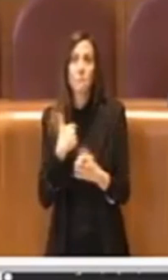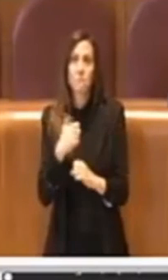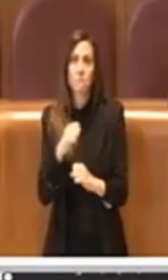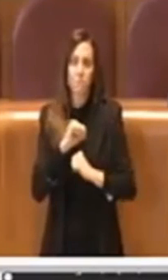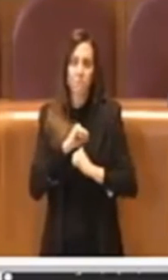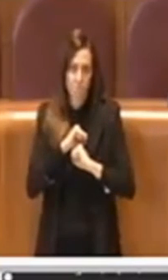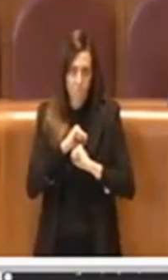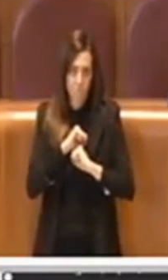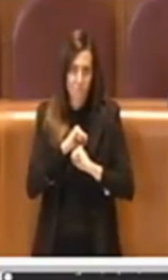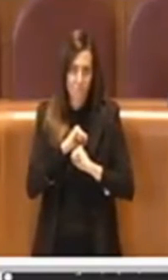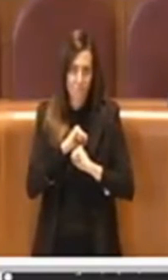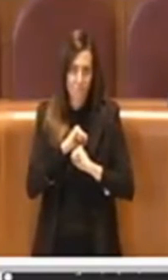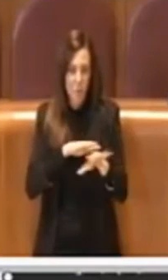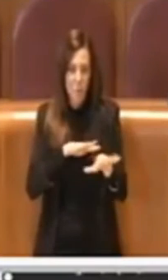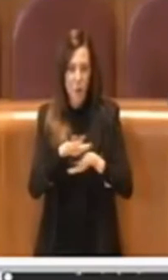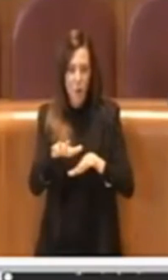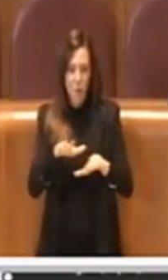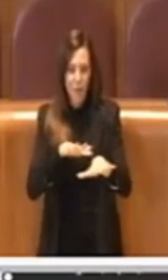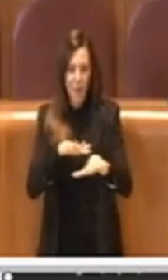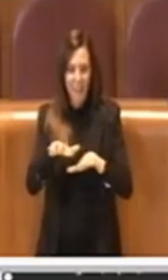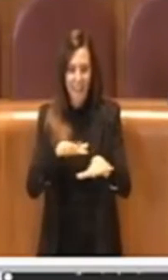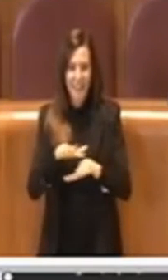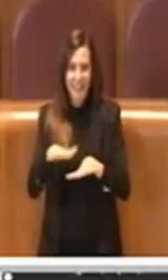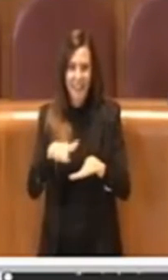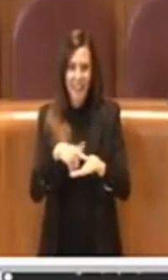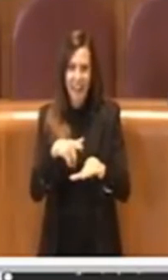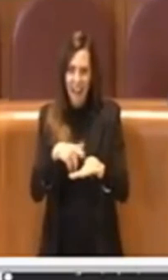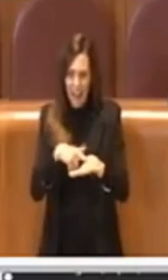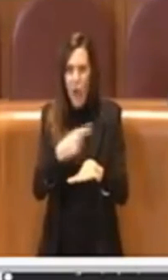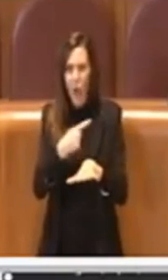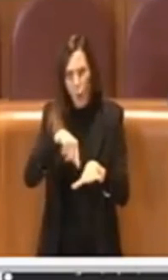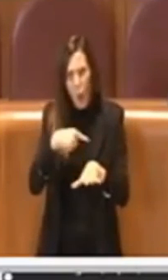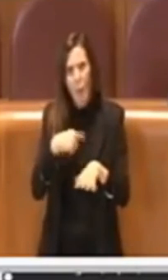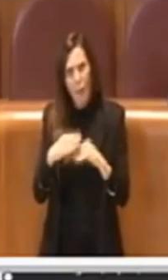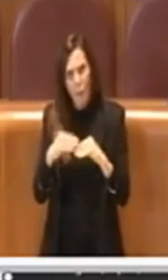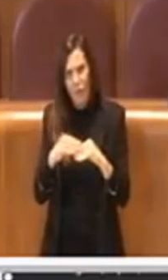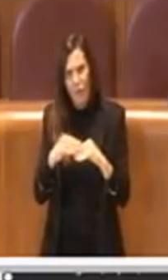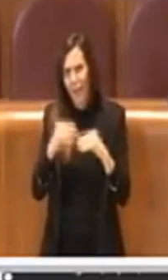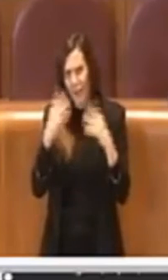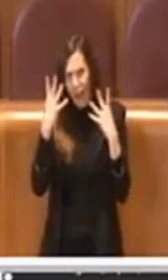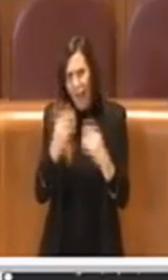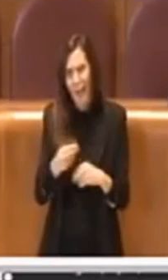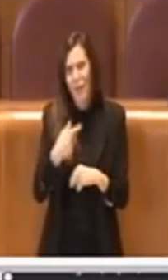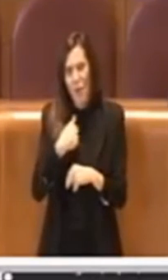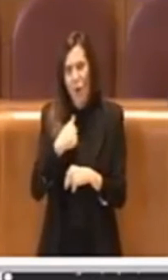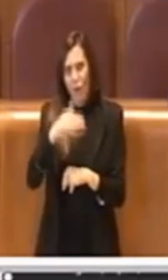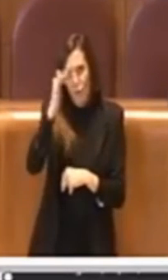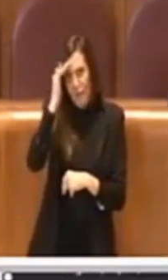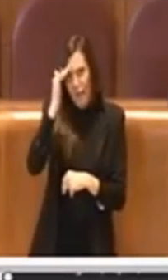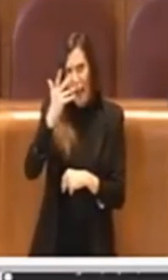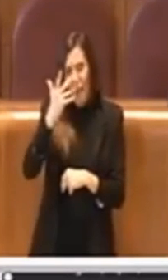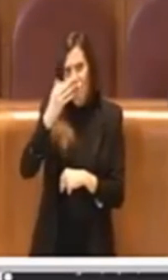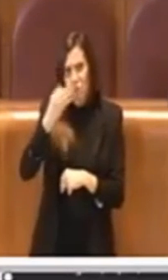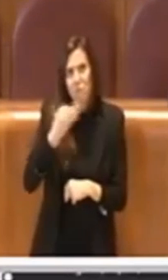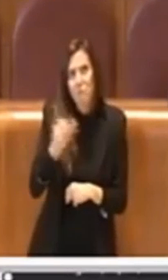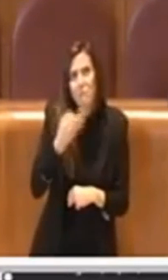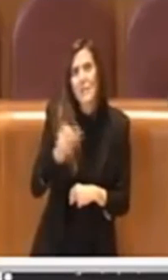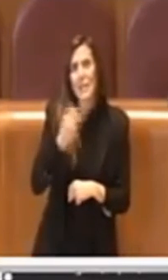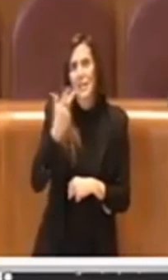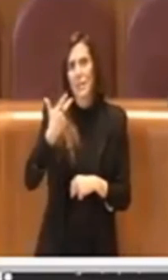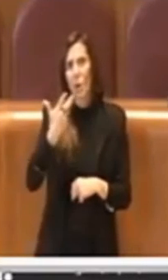credo che invece sulla mobilità siano state fatte tantissime cose. Ho sentito più volte i consiglieri dell